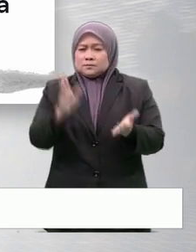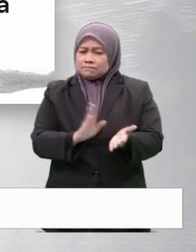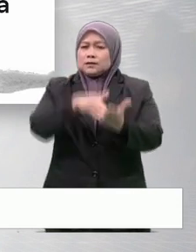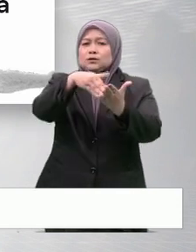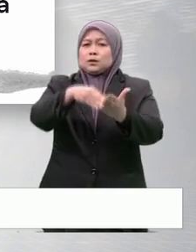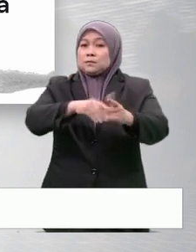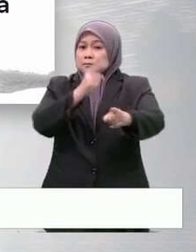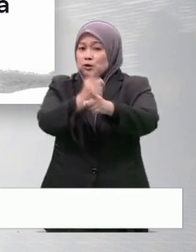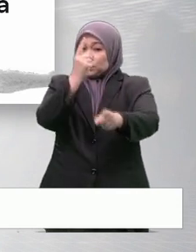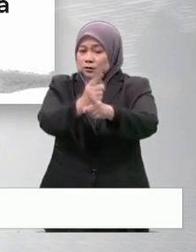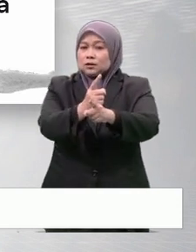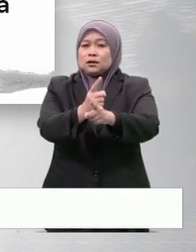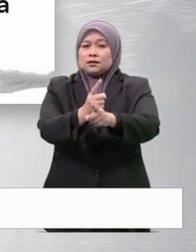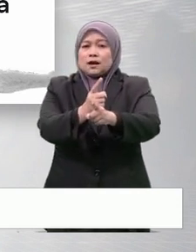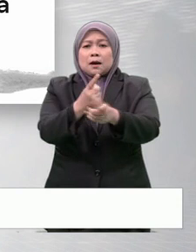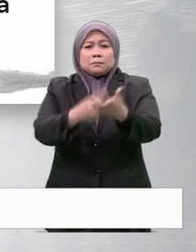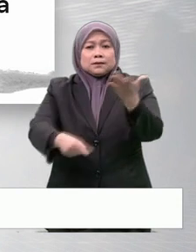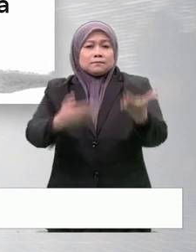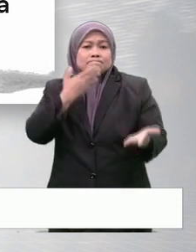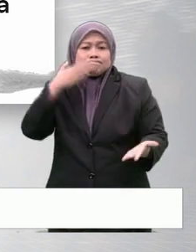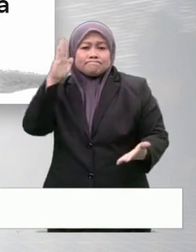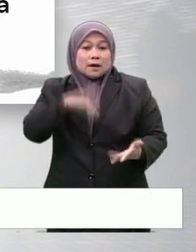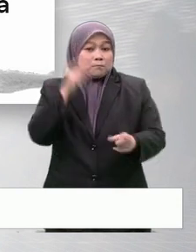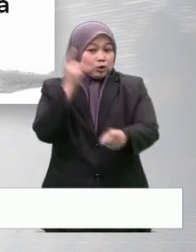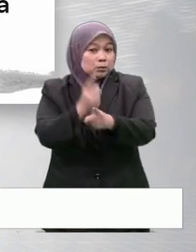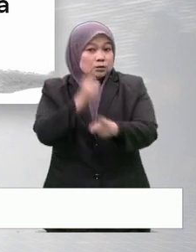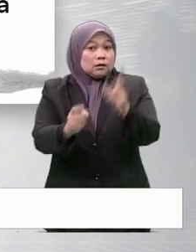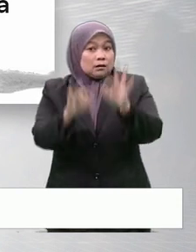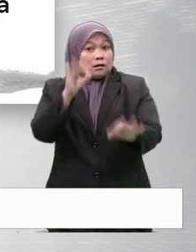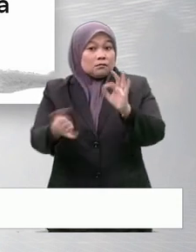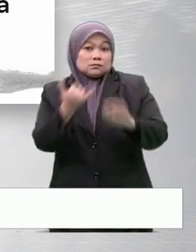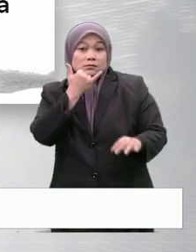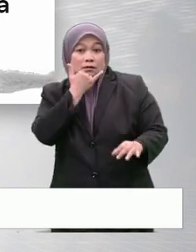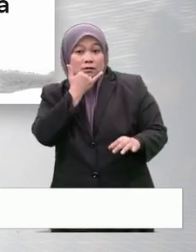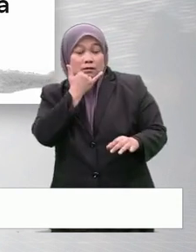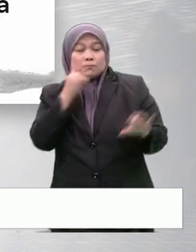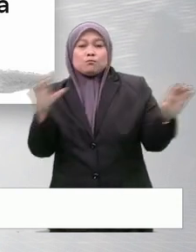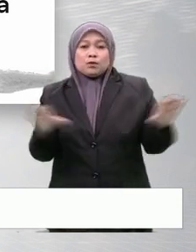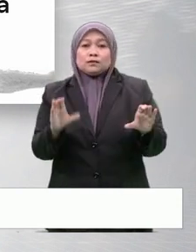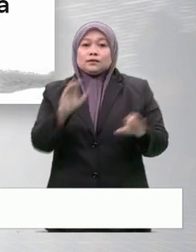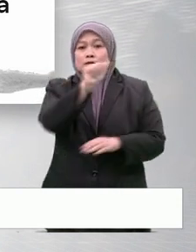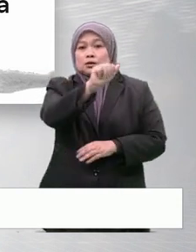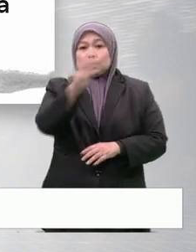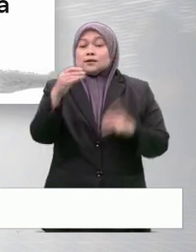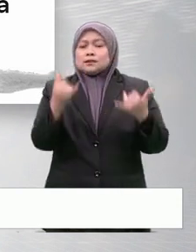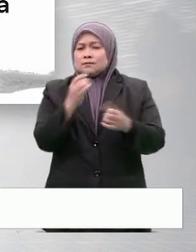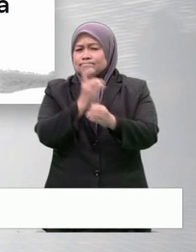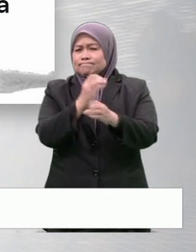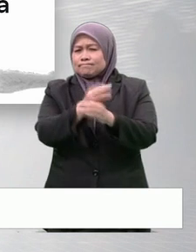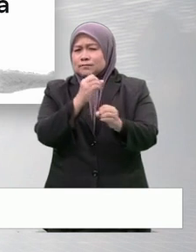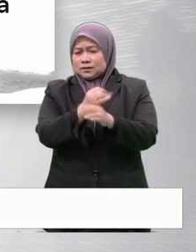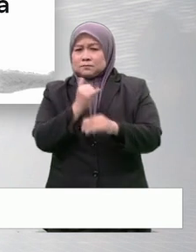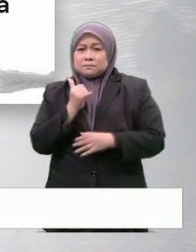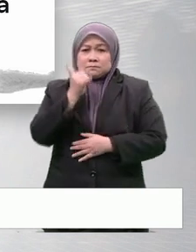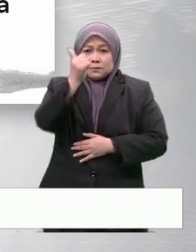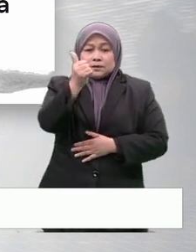memperbetulkan kedurjanaan ini jika benar ia telah dilakukan. Esau awal ini sedang berusaha untuk mendapatkan